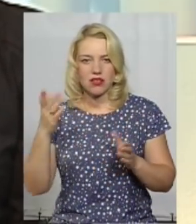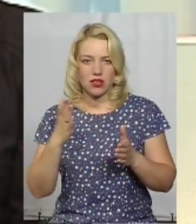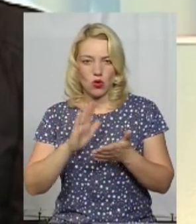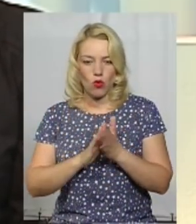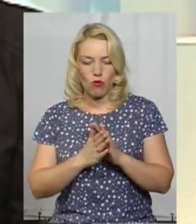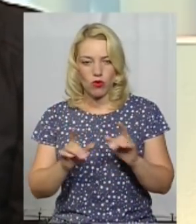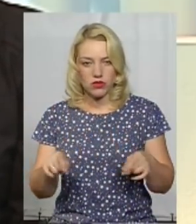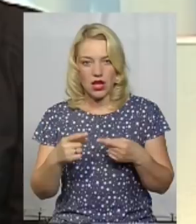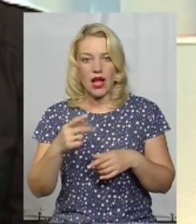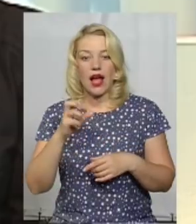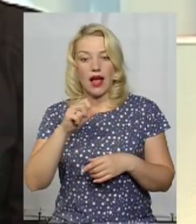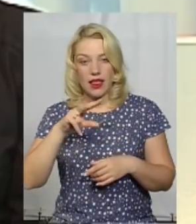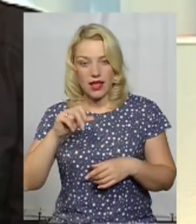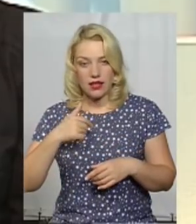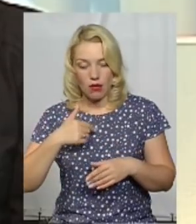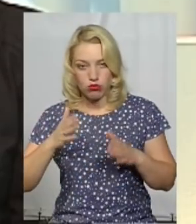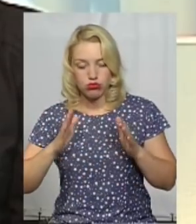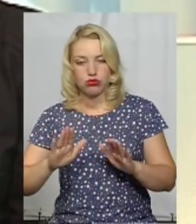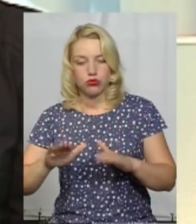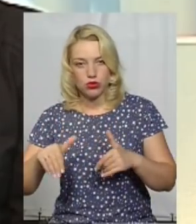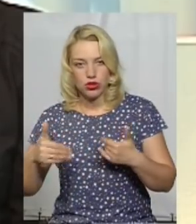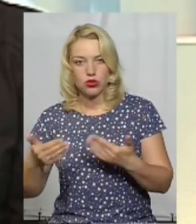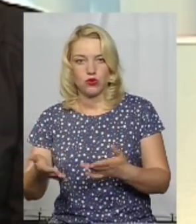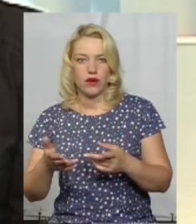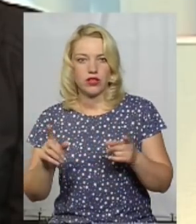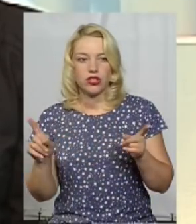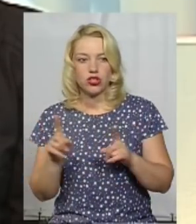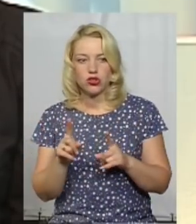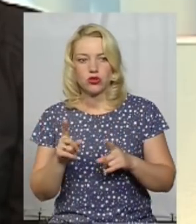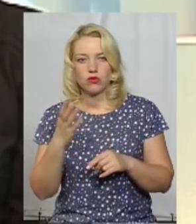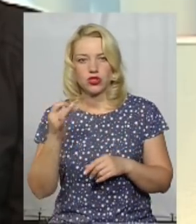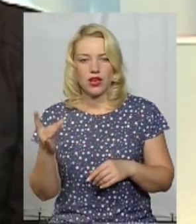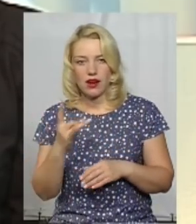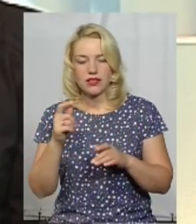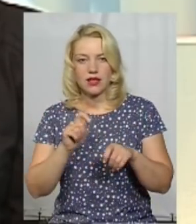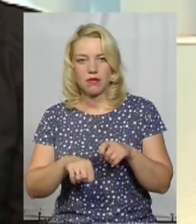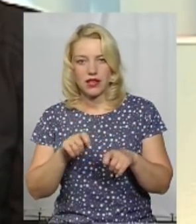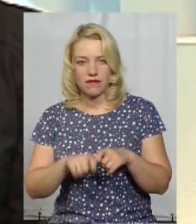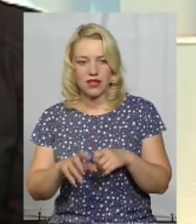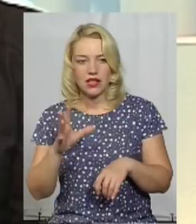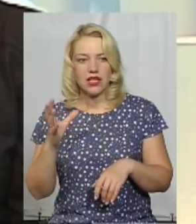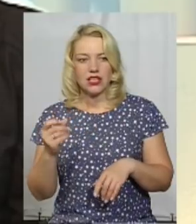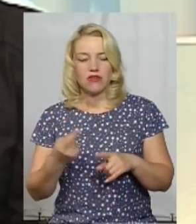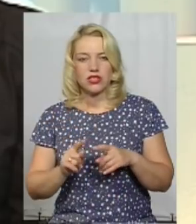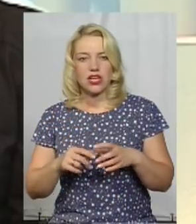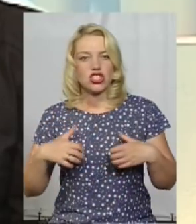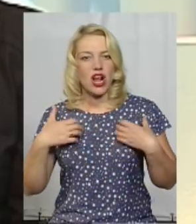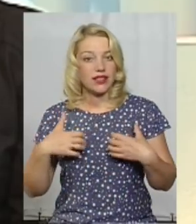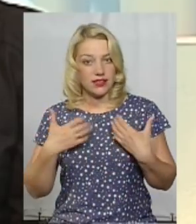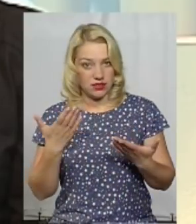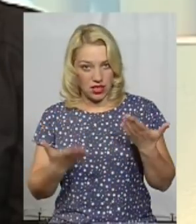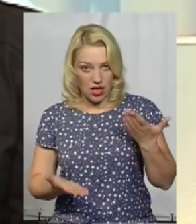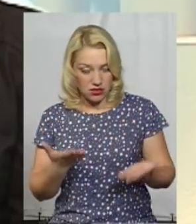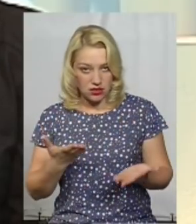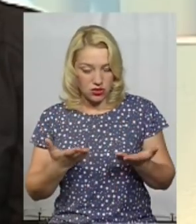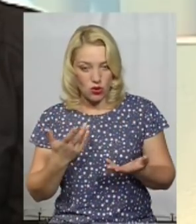уставах. Але я все ж таки буду ініціювати для того, щоб ще раз перевірили, і оце все жахіття, якщо